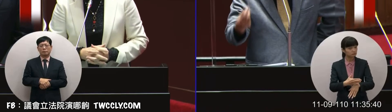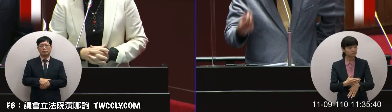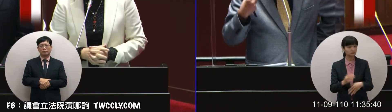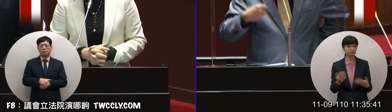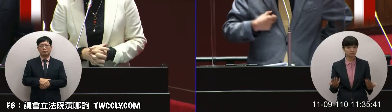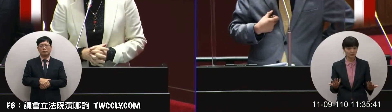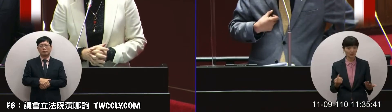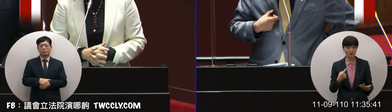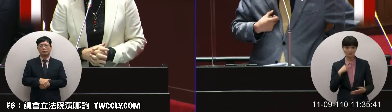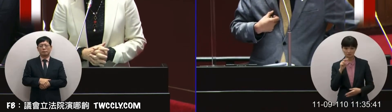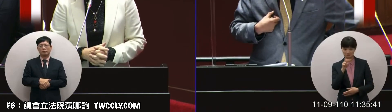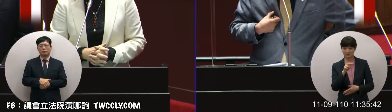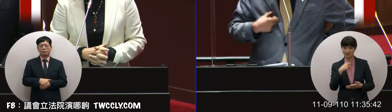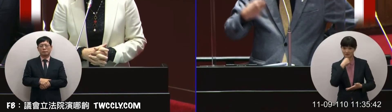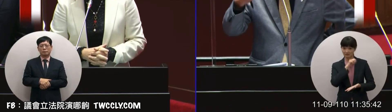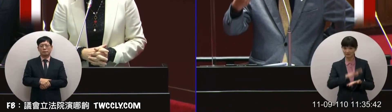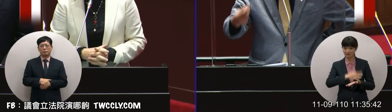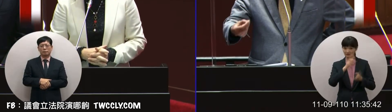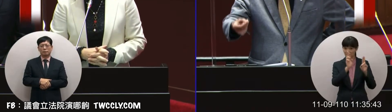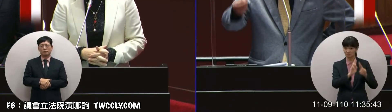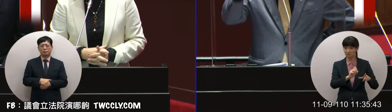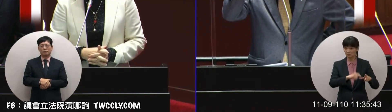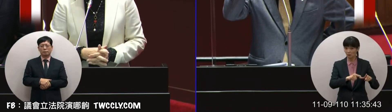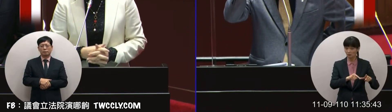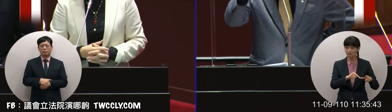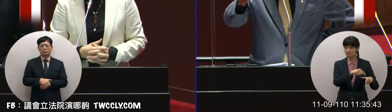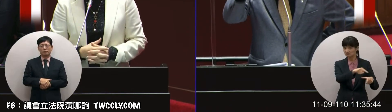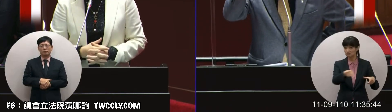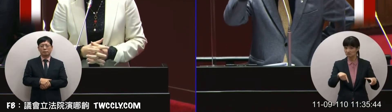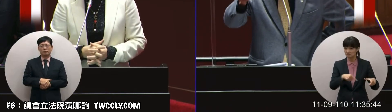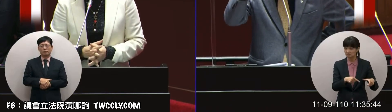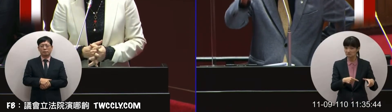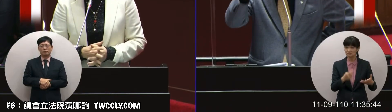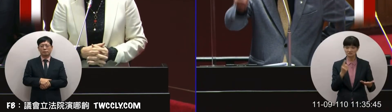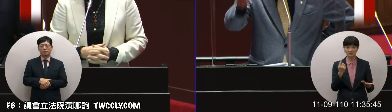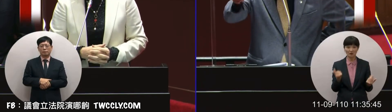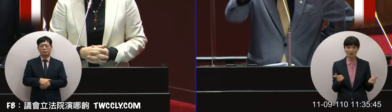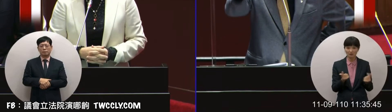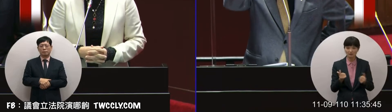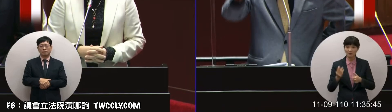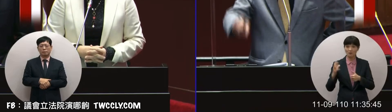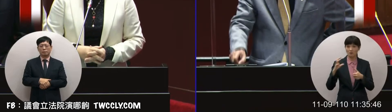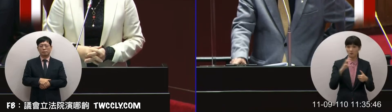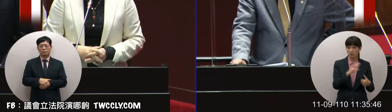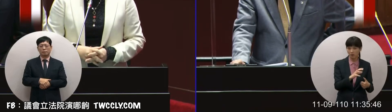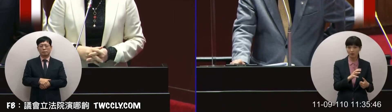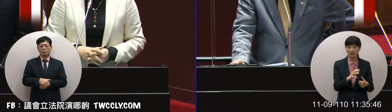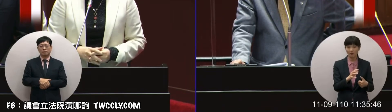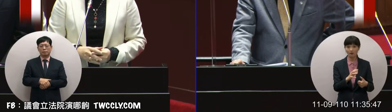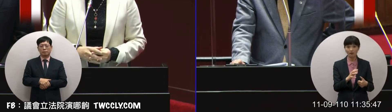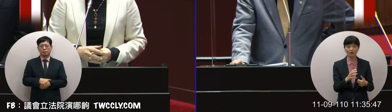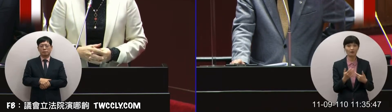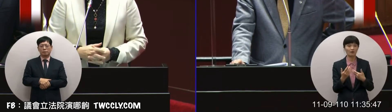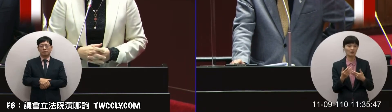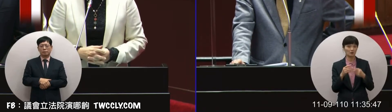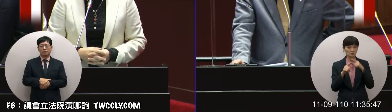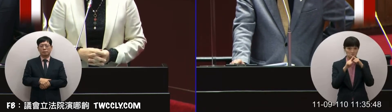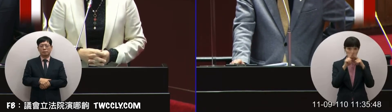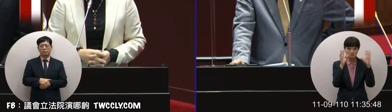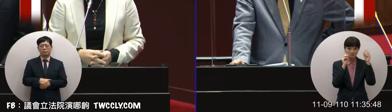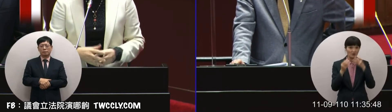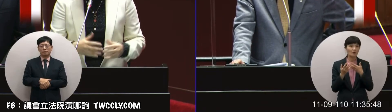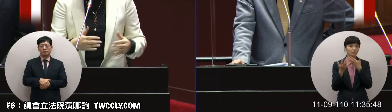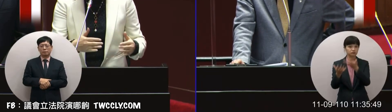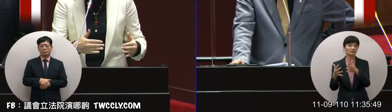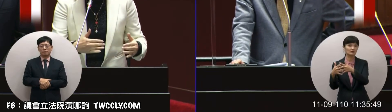台積電的講話大家可以說是被迫的自業線就是商業失去美國